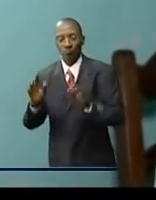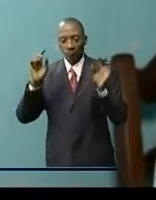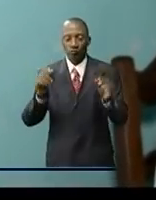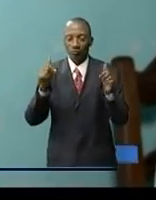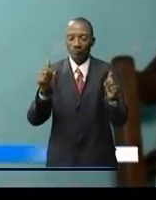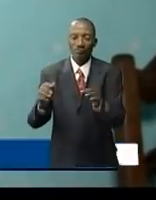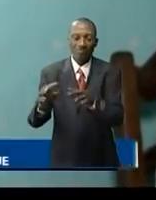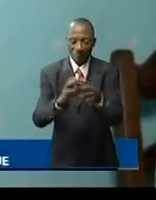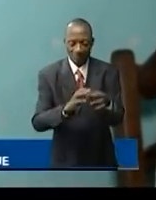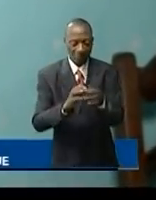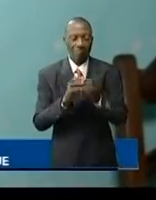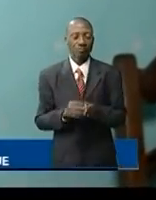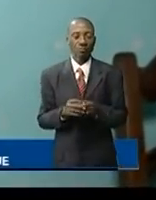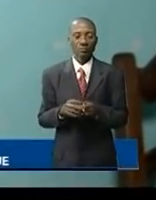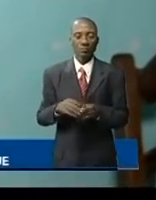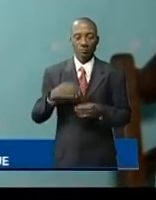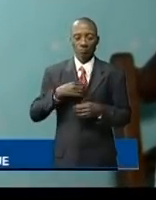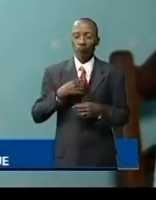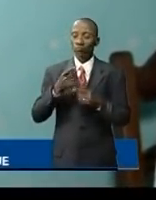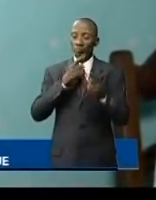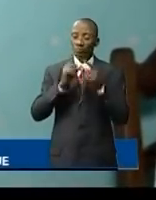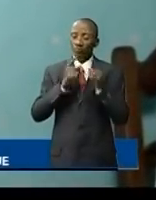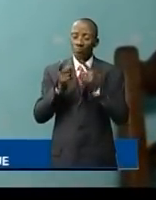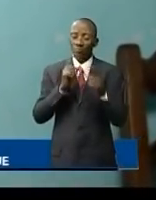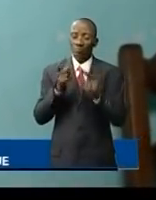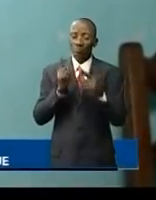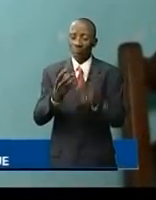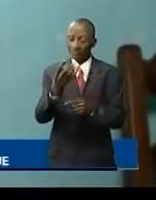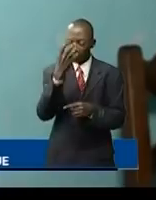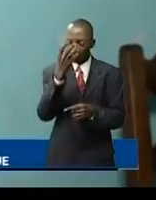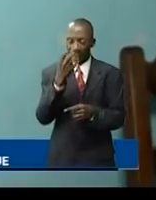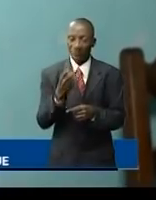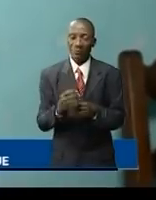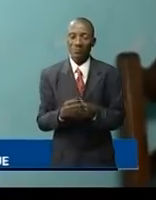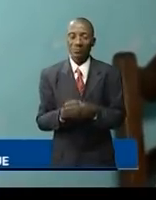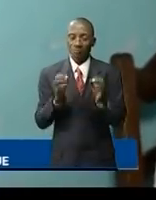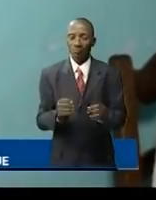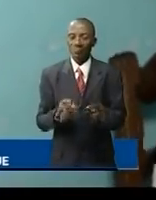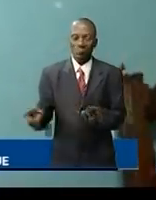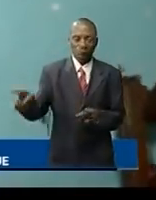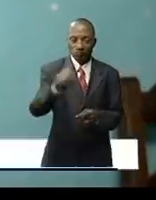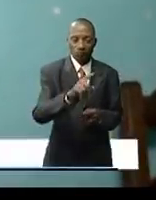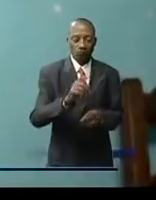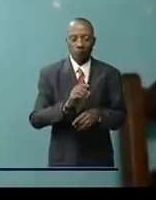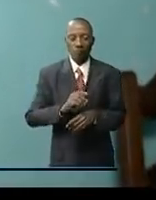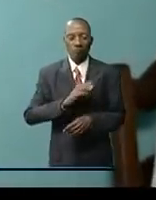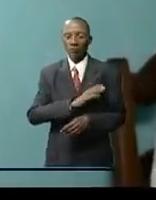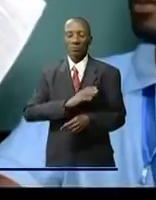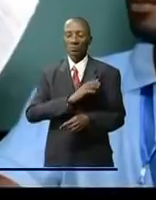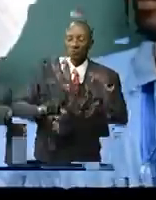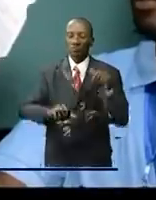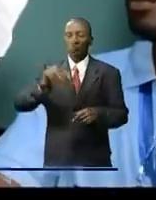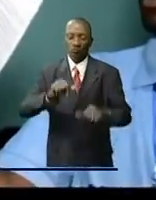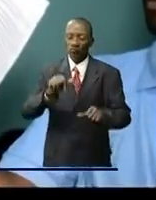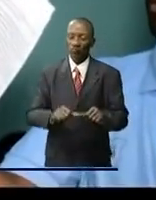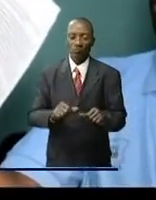comprenez-moi parce que je suis dur cesser avec ce genre de comportement qui n'honorent pas la province La